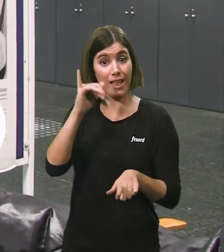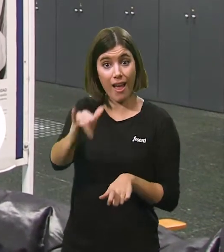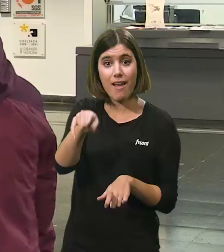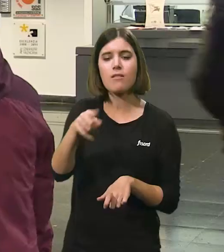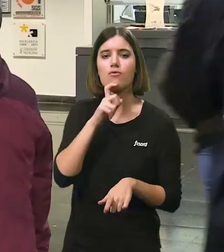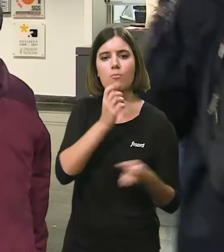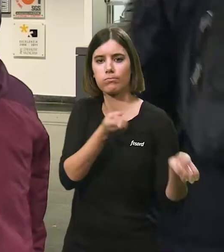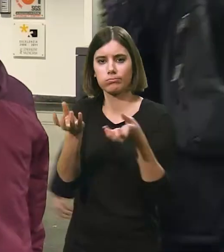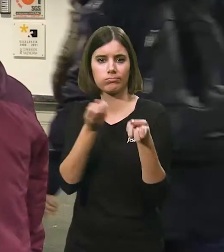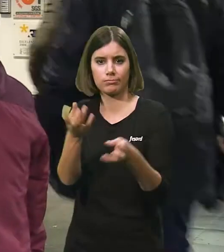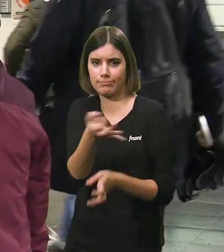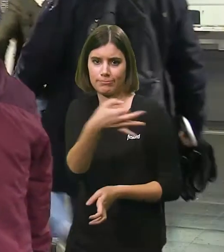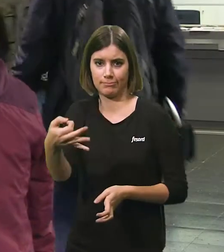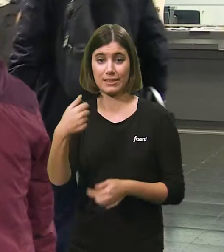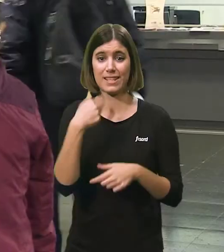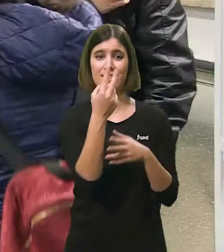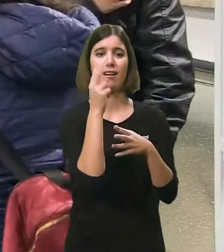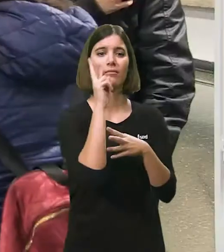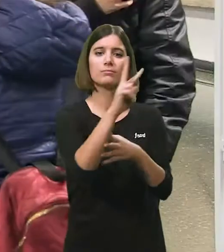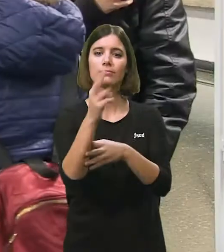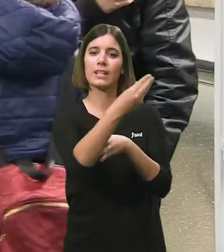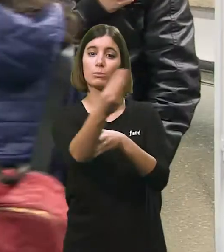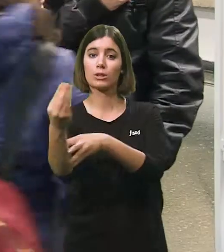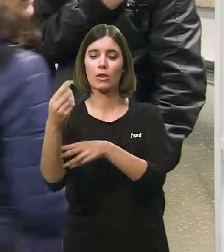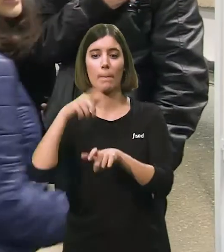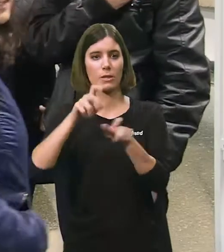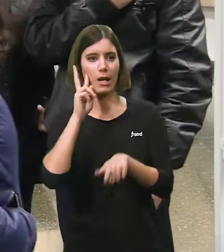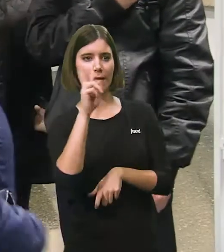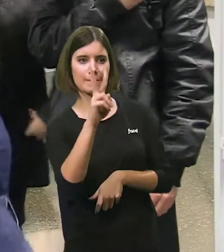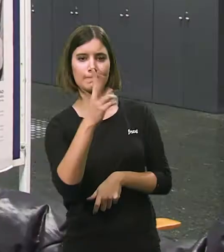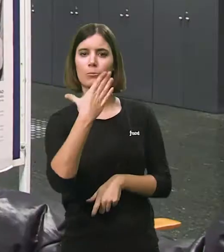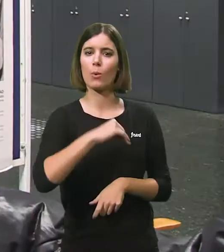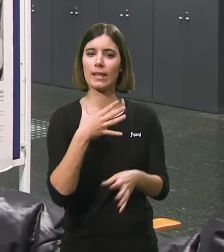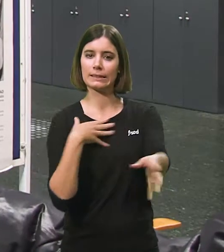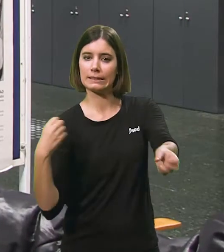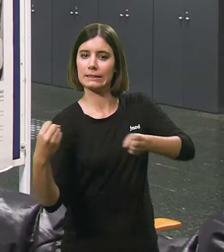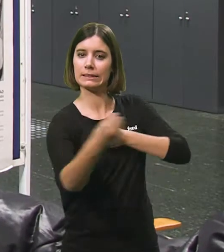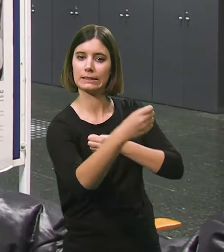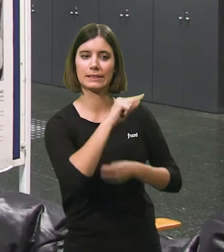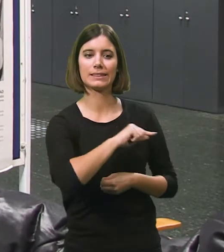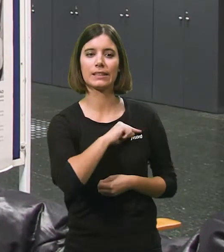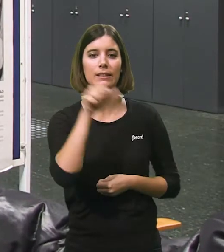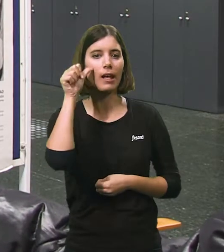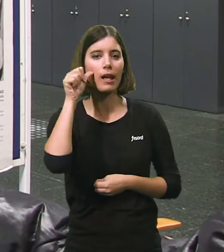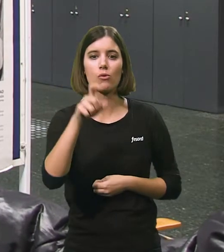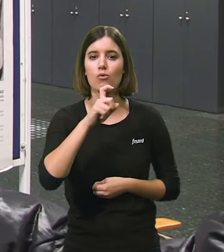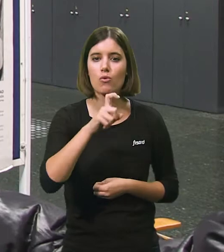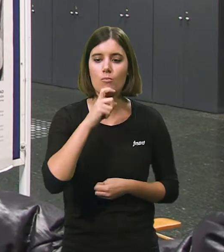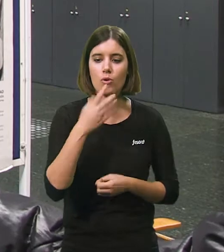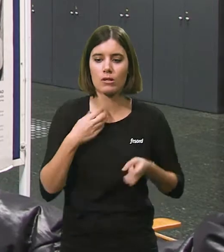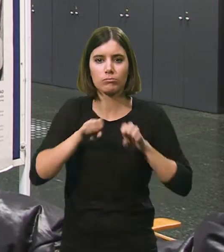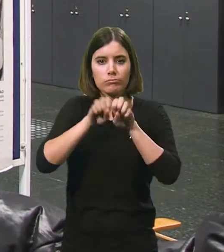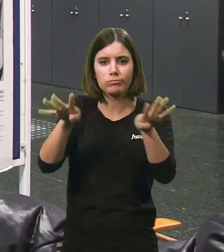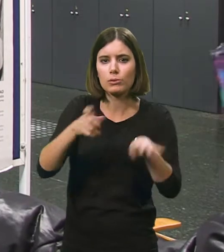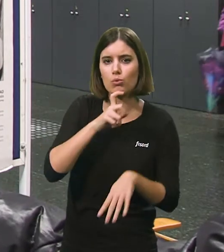síndrome de Down. Llavors, el que hem intentat fer en aquesta exposició és que la gent que la veig intuïsca com es sent una persona amb síndrome de Down i com fa